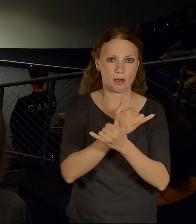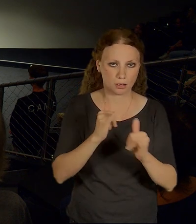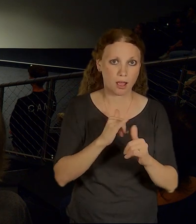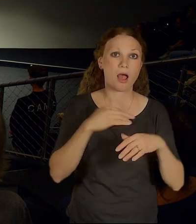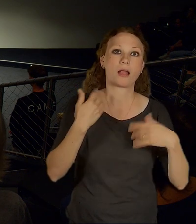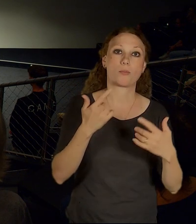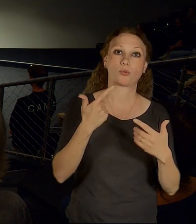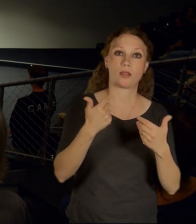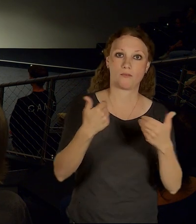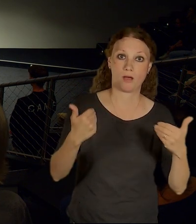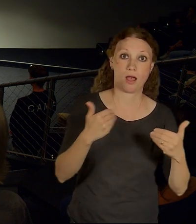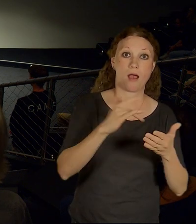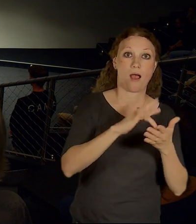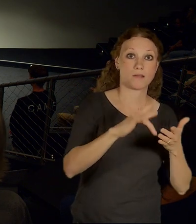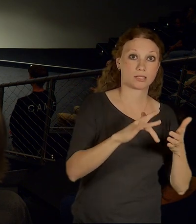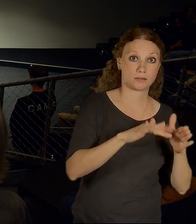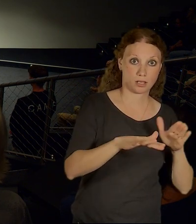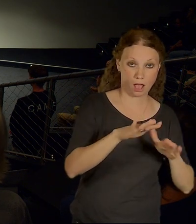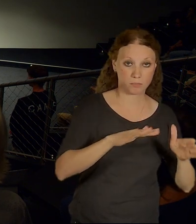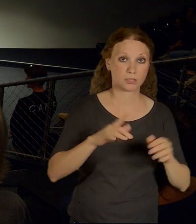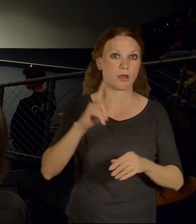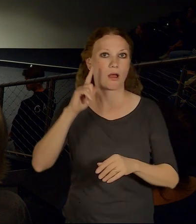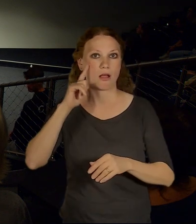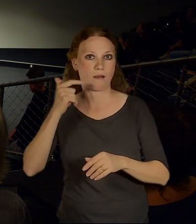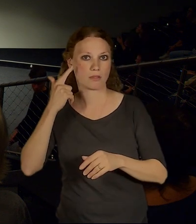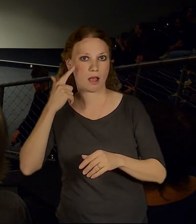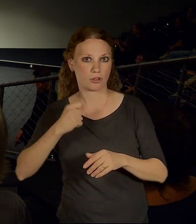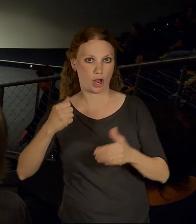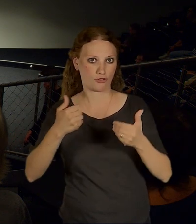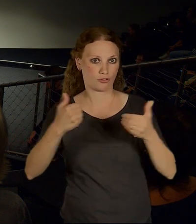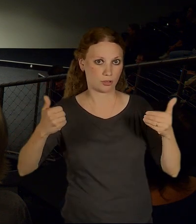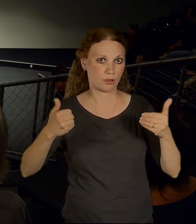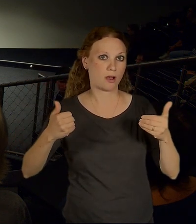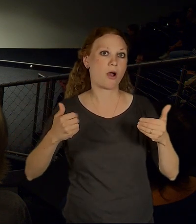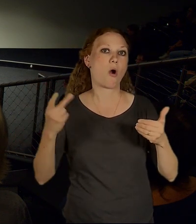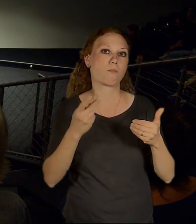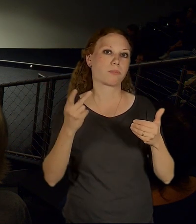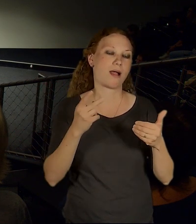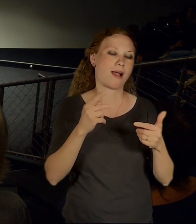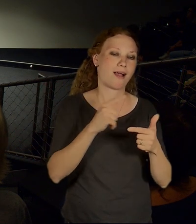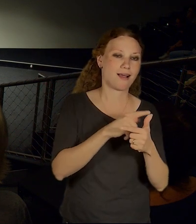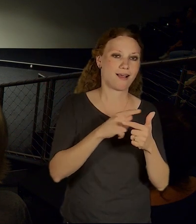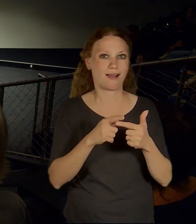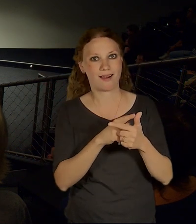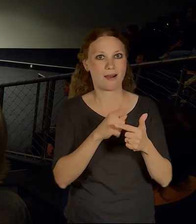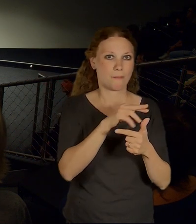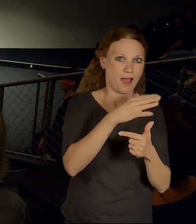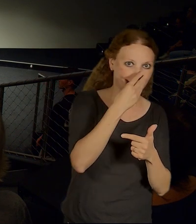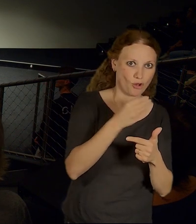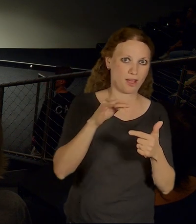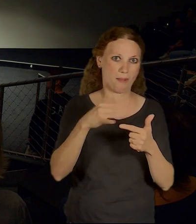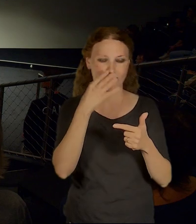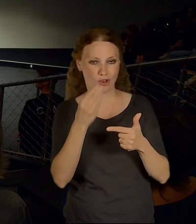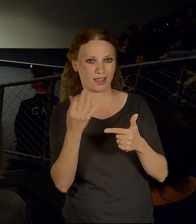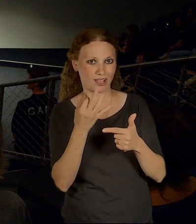hlavní nádraží. Oba ty přístupy mají určité svoje výhody. Pokud vím, tak Praha